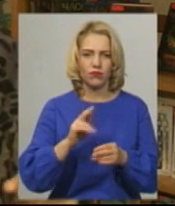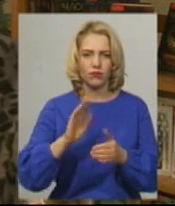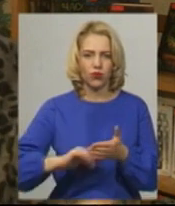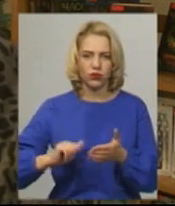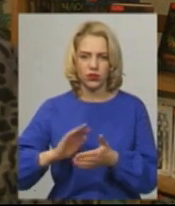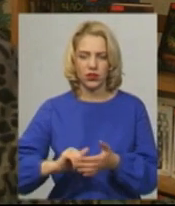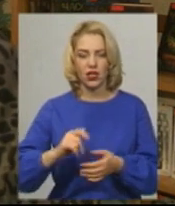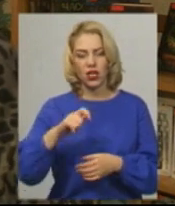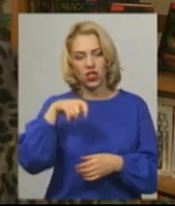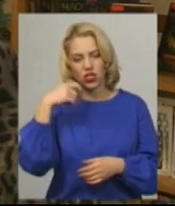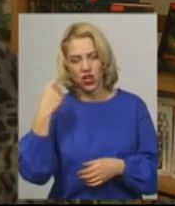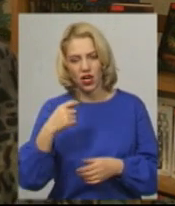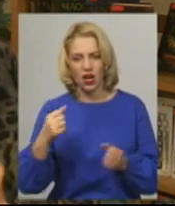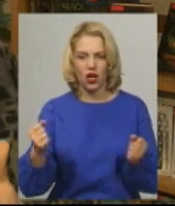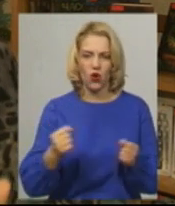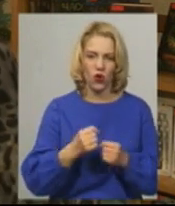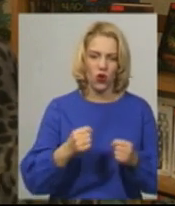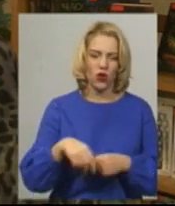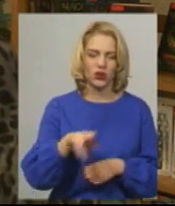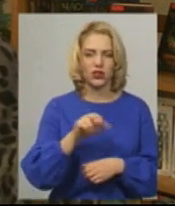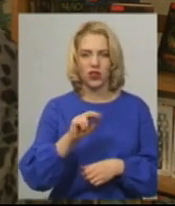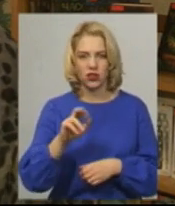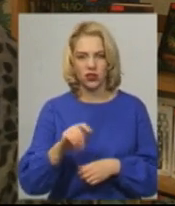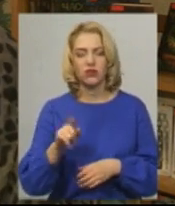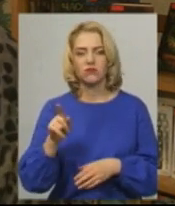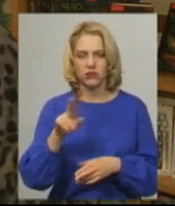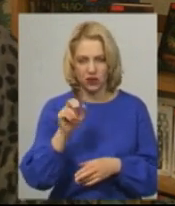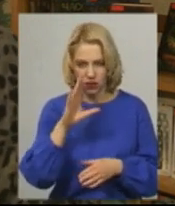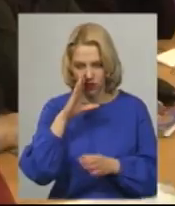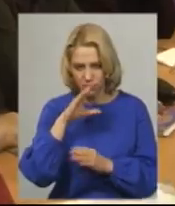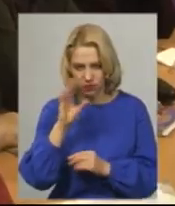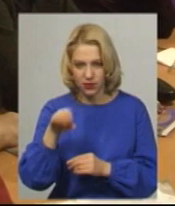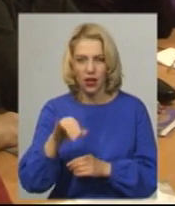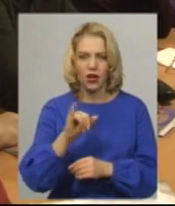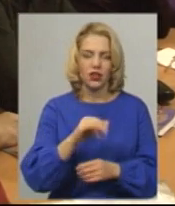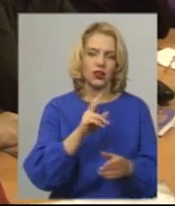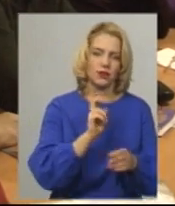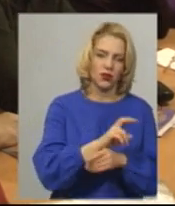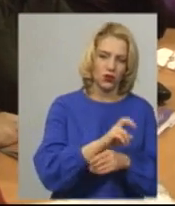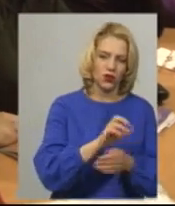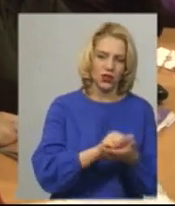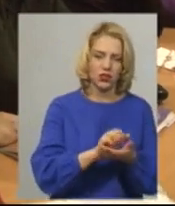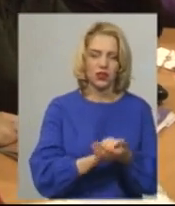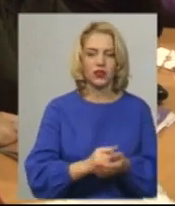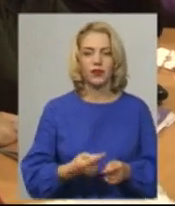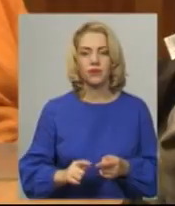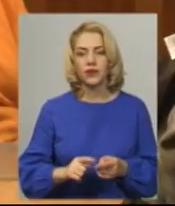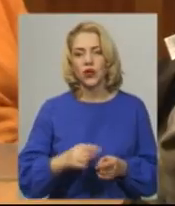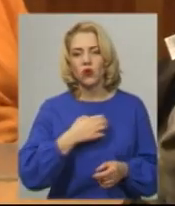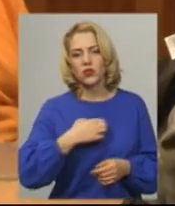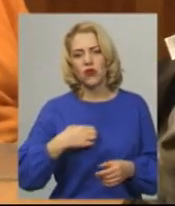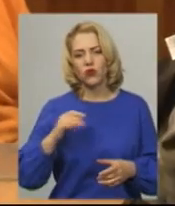чи роботи на дачах в людей, вона і там попрацює. І обов'язково пройде на заняття. Одноліто колени Логвінович в Сливудському